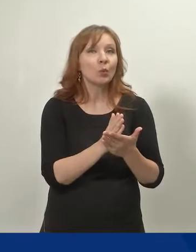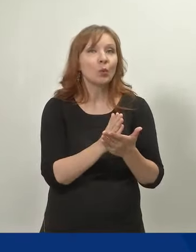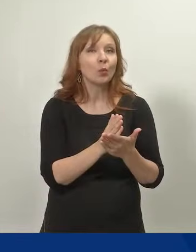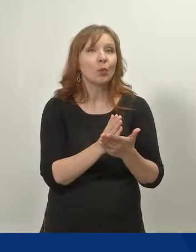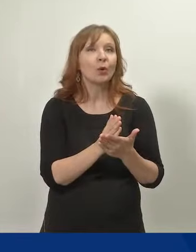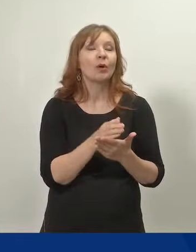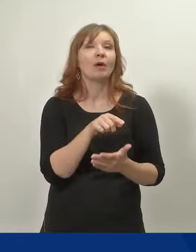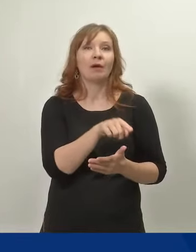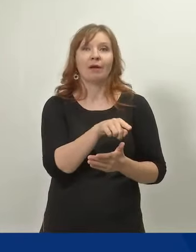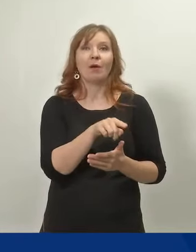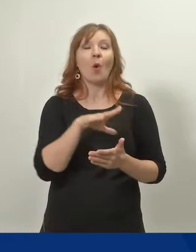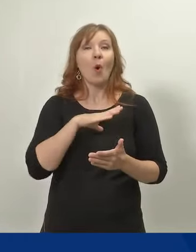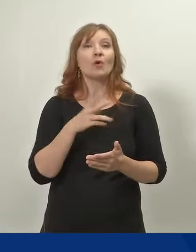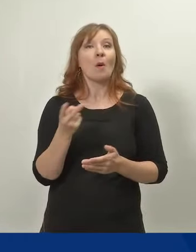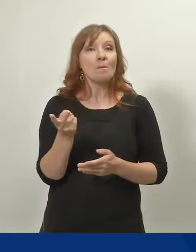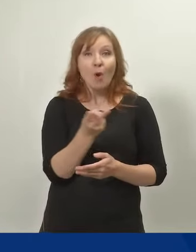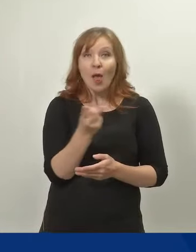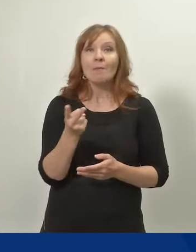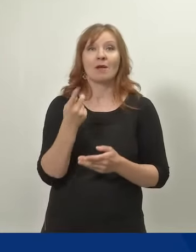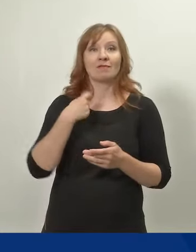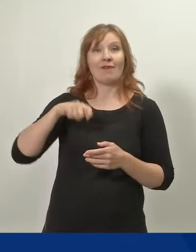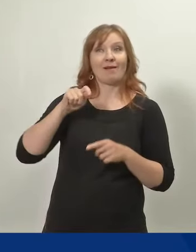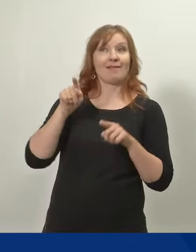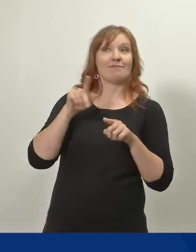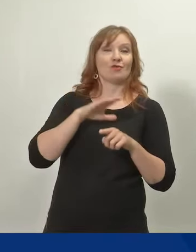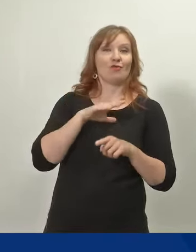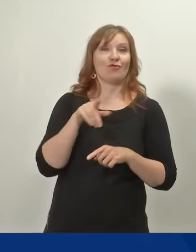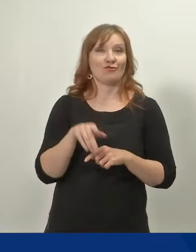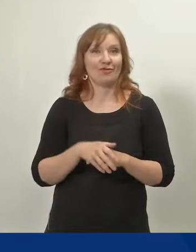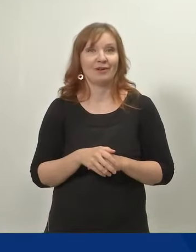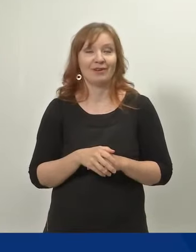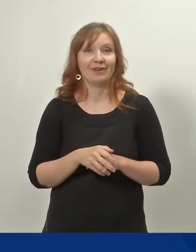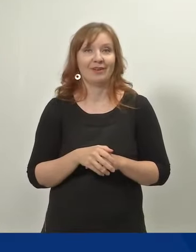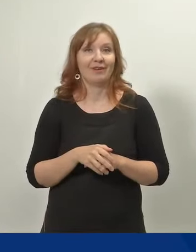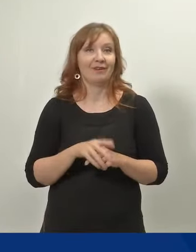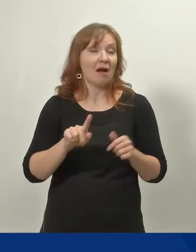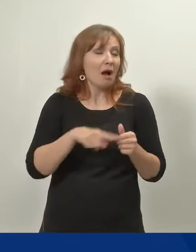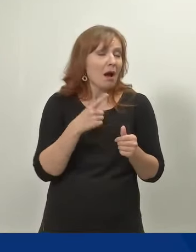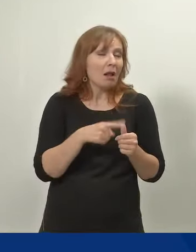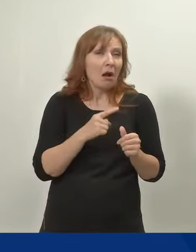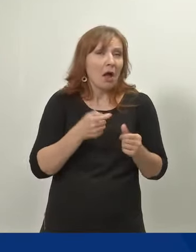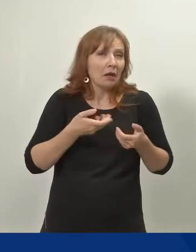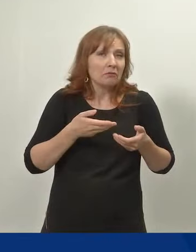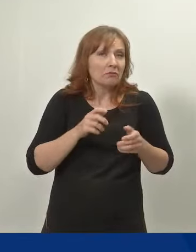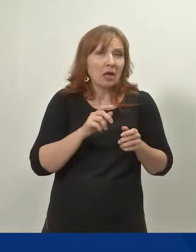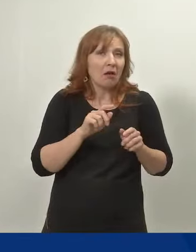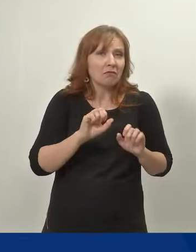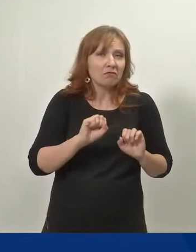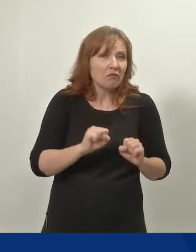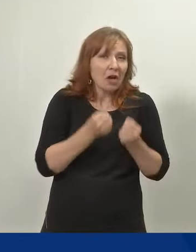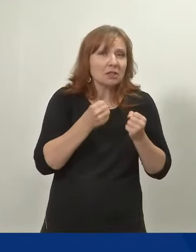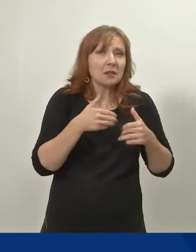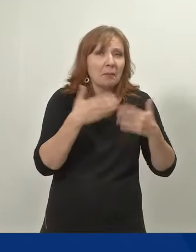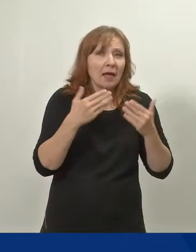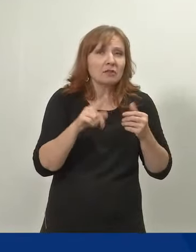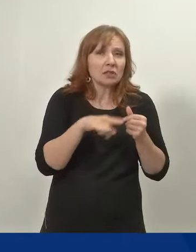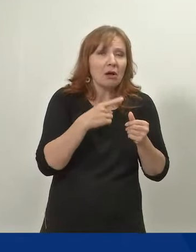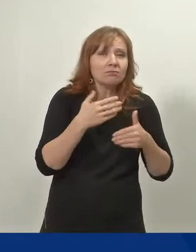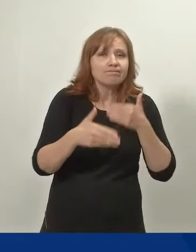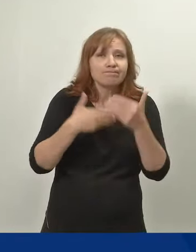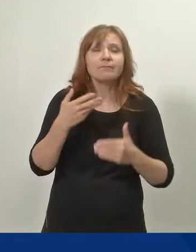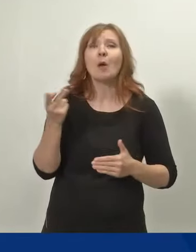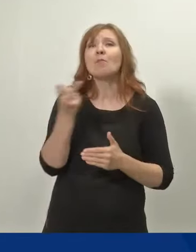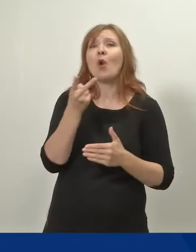hänellä on molemmat vanhemmat siinä läsnä ihan sieltä alkuvaiheesta asti, koska se kantaa hedelmää sitten